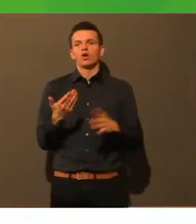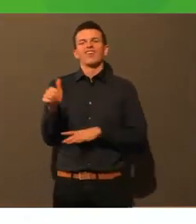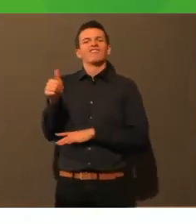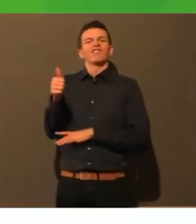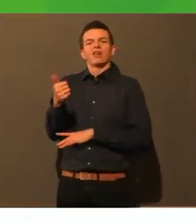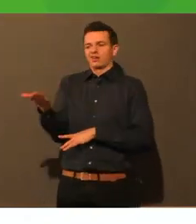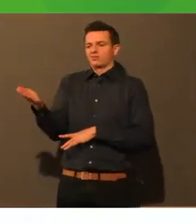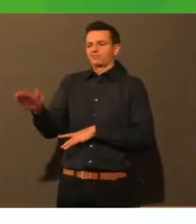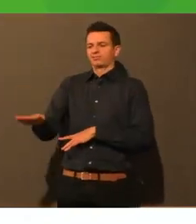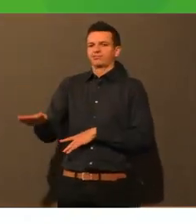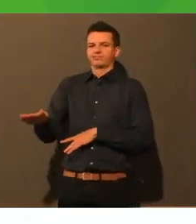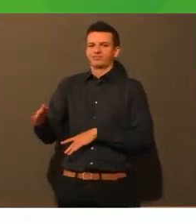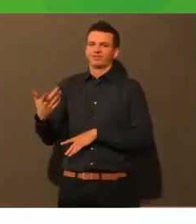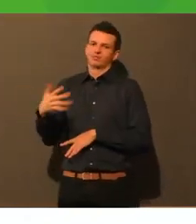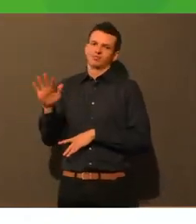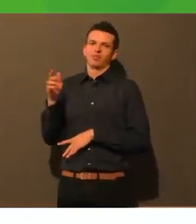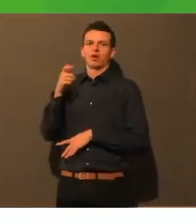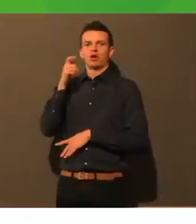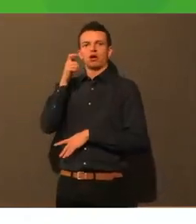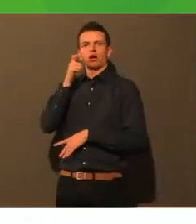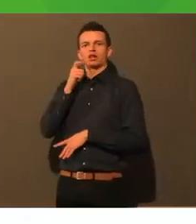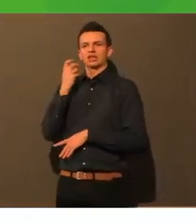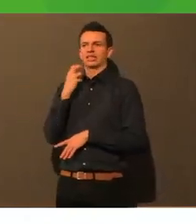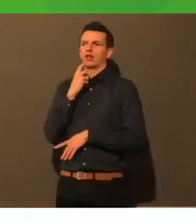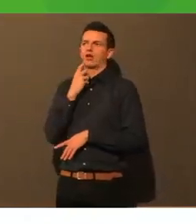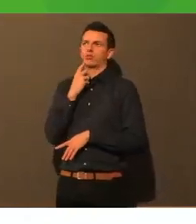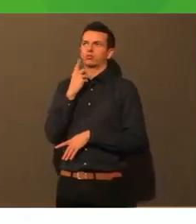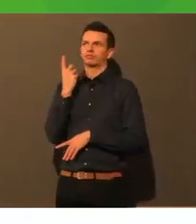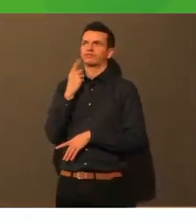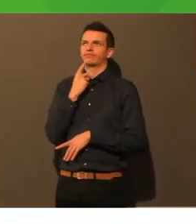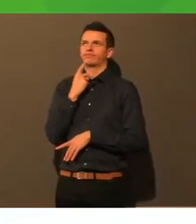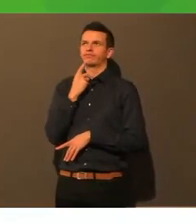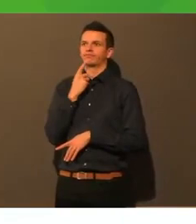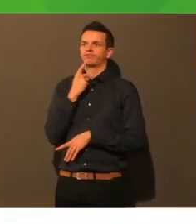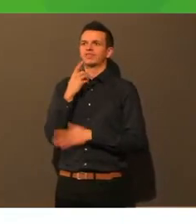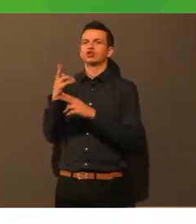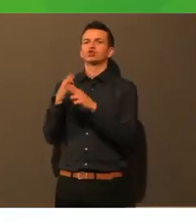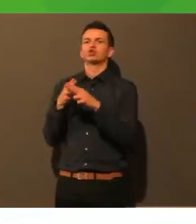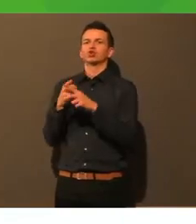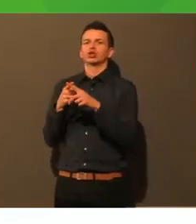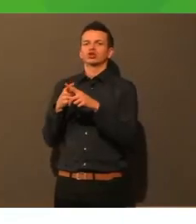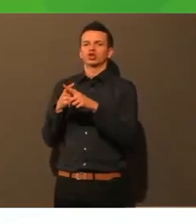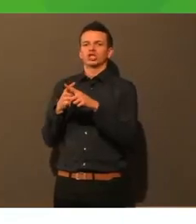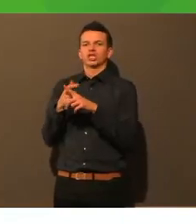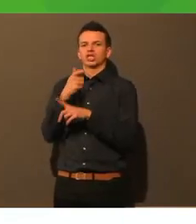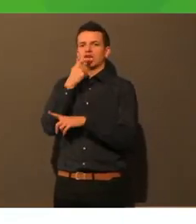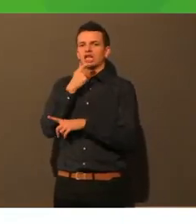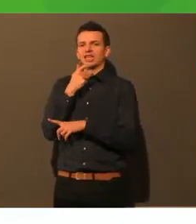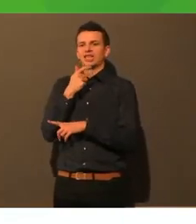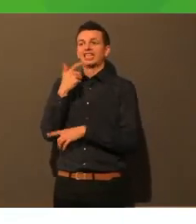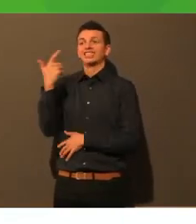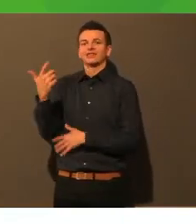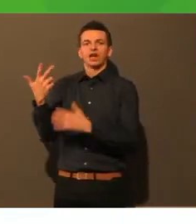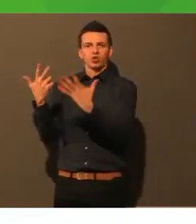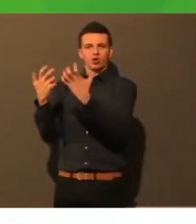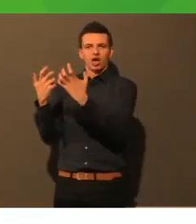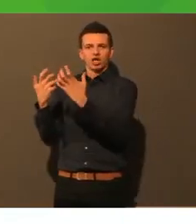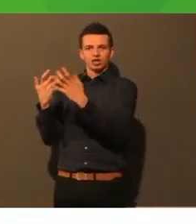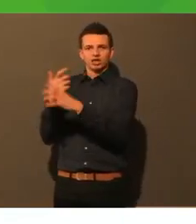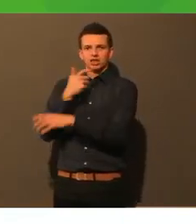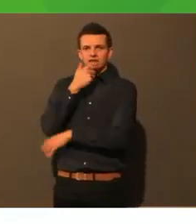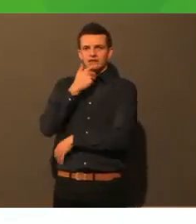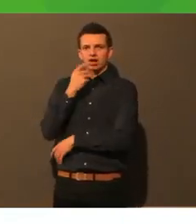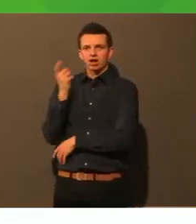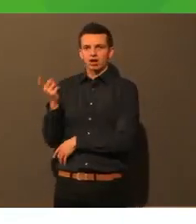Mein Durchschnittsalter liegt, glaube ich, bei 82. Es ist auf der einen Seite eine relativ geringe Zahl im Vergleich zur